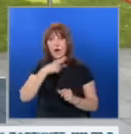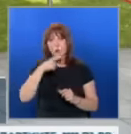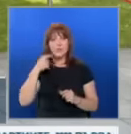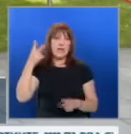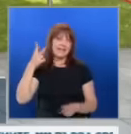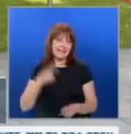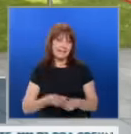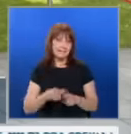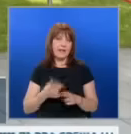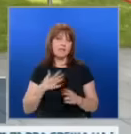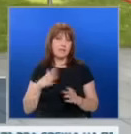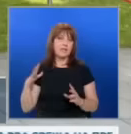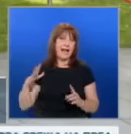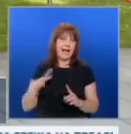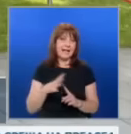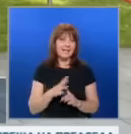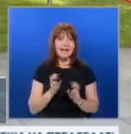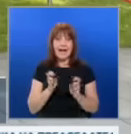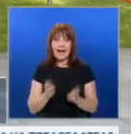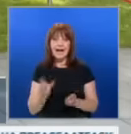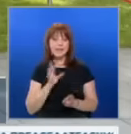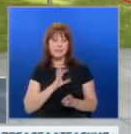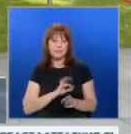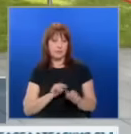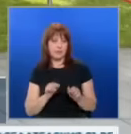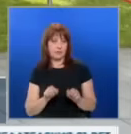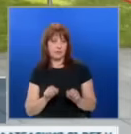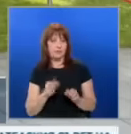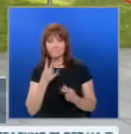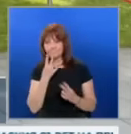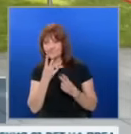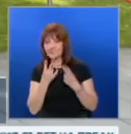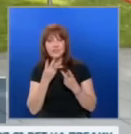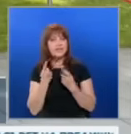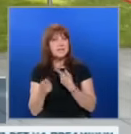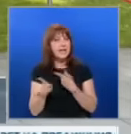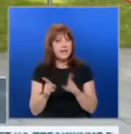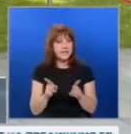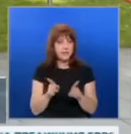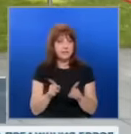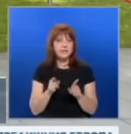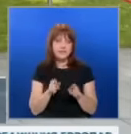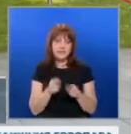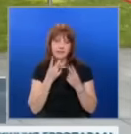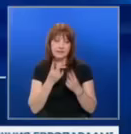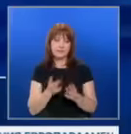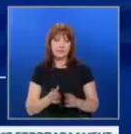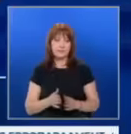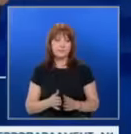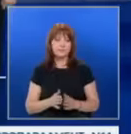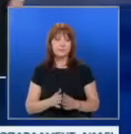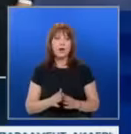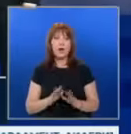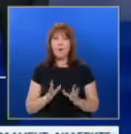да спре своята агресия. Но как да се постигне това? Вижданията са различни. Още вижте в репортажа.